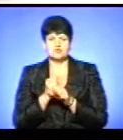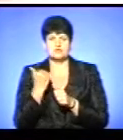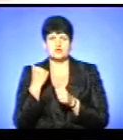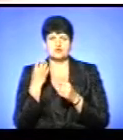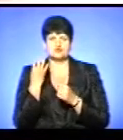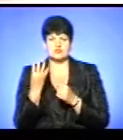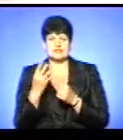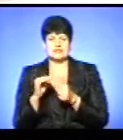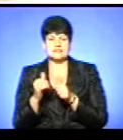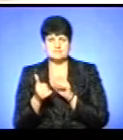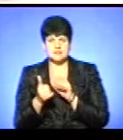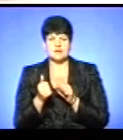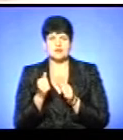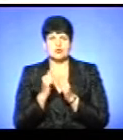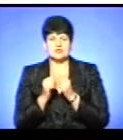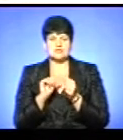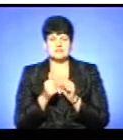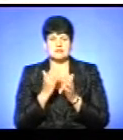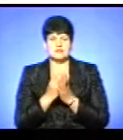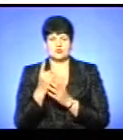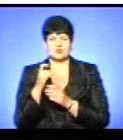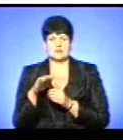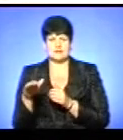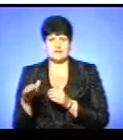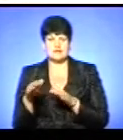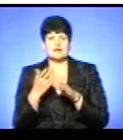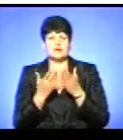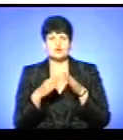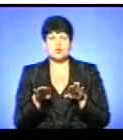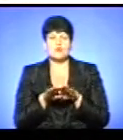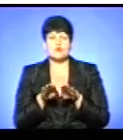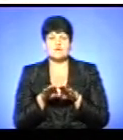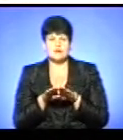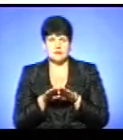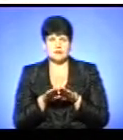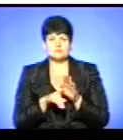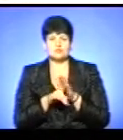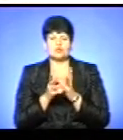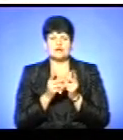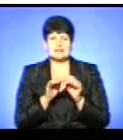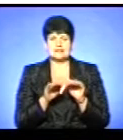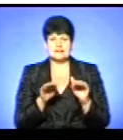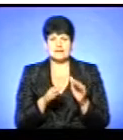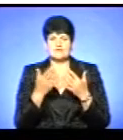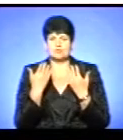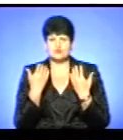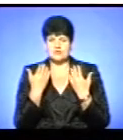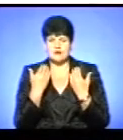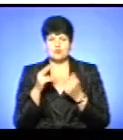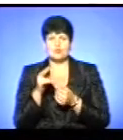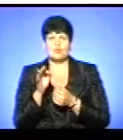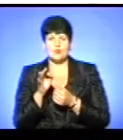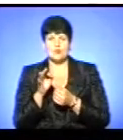зміни і кожна зміна заповнена по 100 дітей. Якщо порівняти кількість дітей, які вас відпочивають по